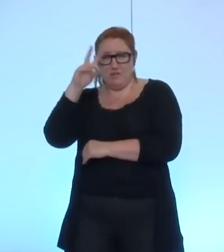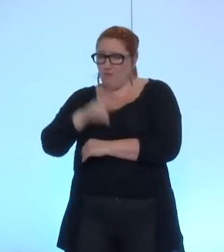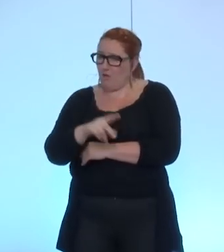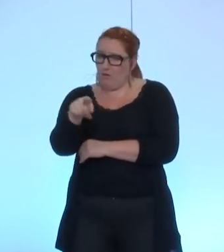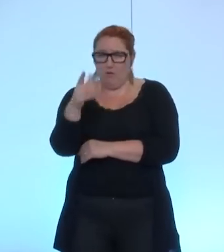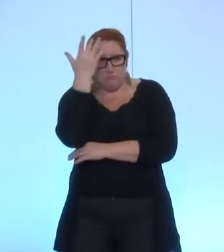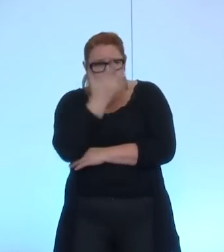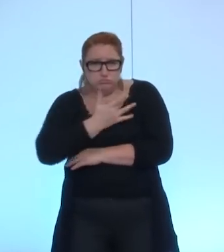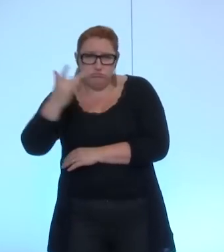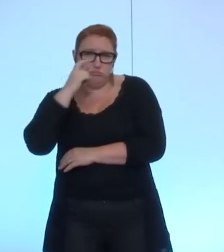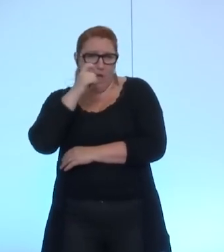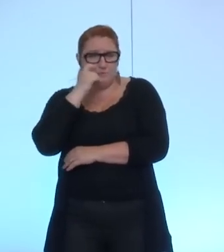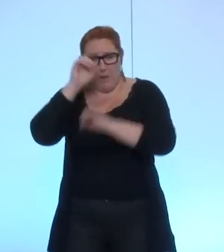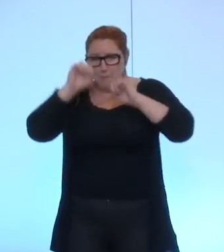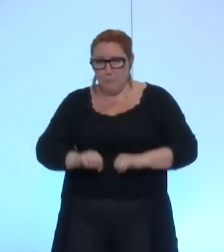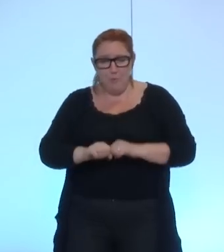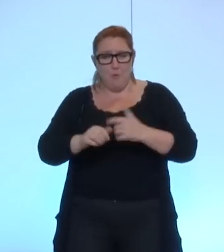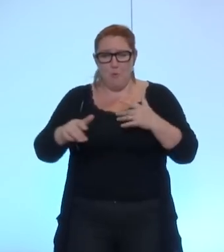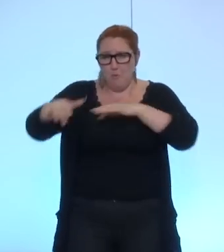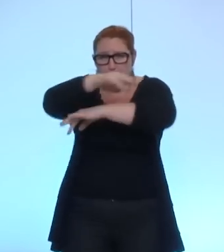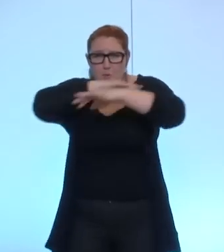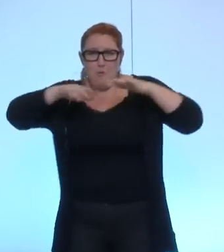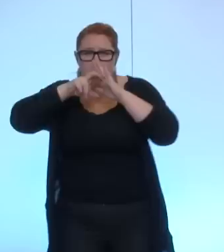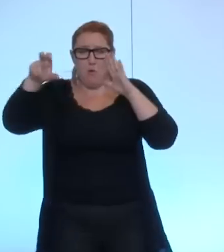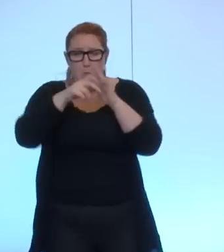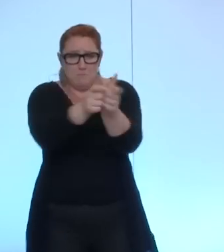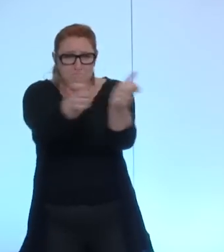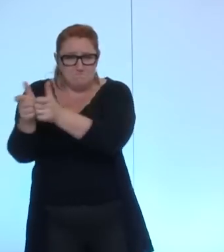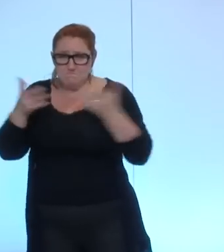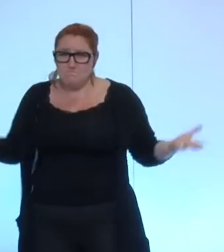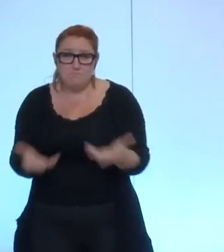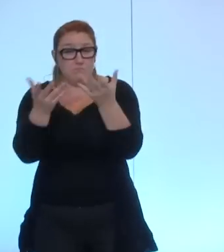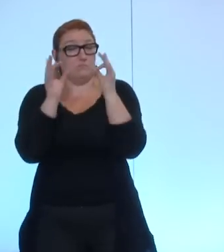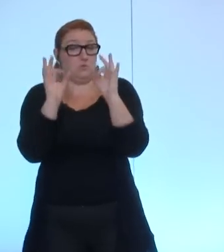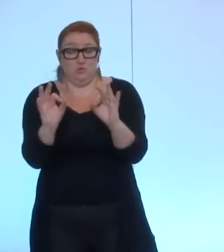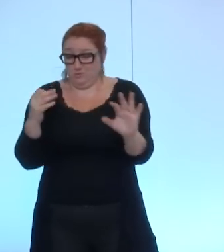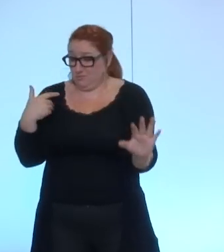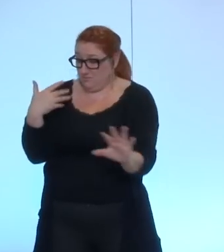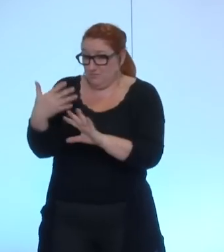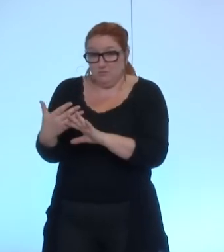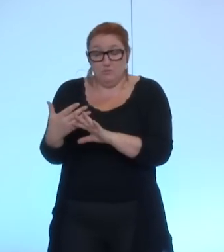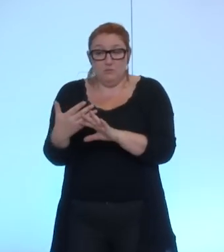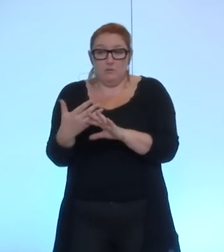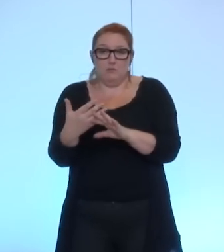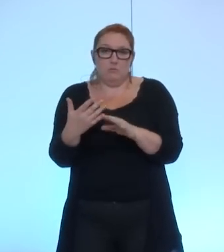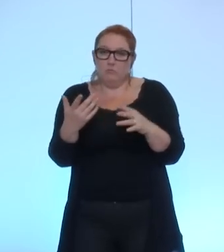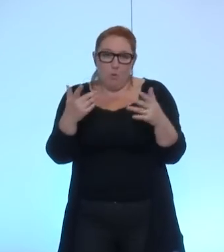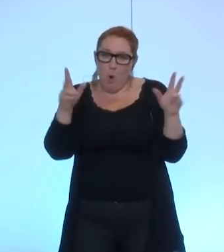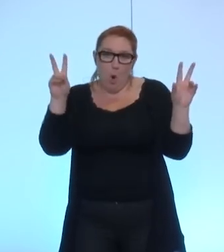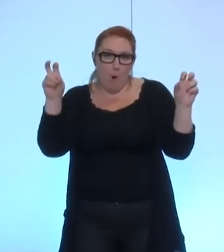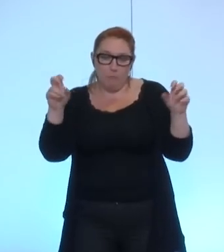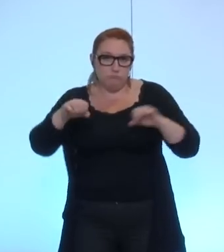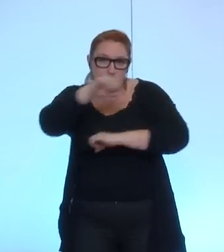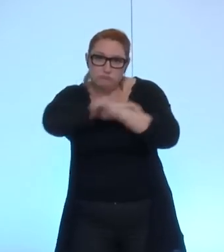vraie expérience à animer cet écosystème grenoblois et d'ailleurs, ils le font pour des coûts bien moindres que